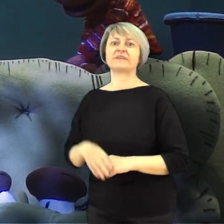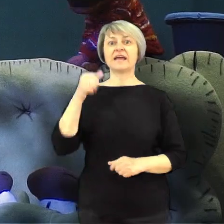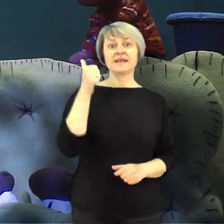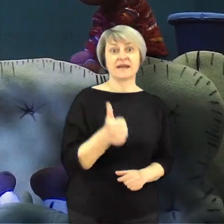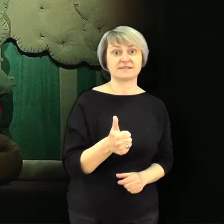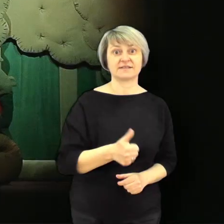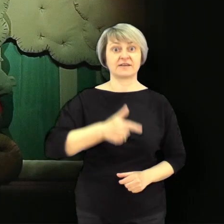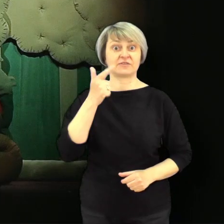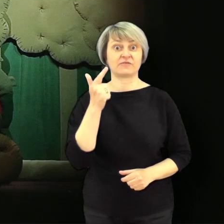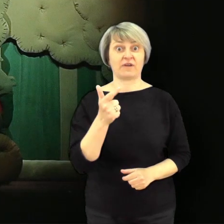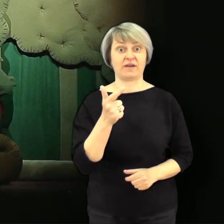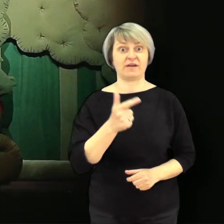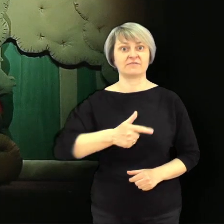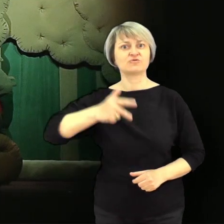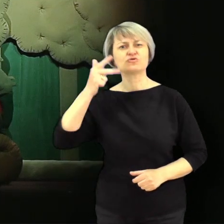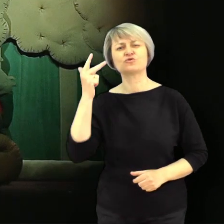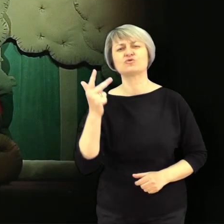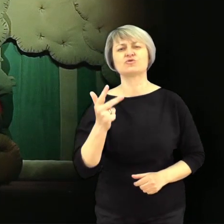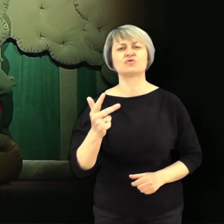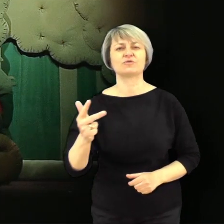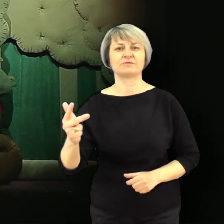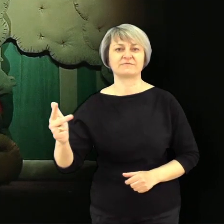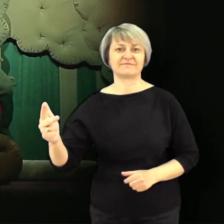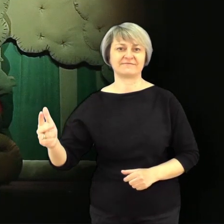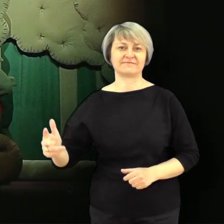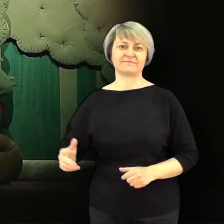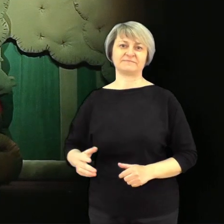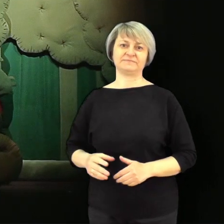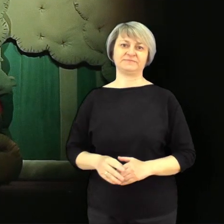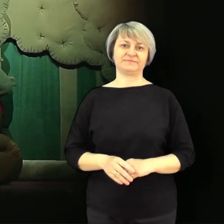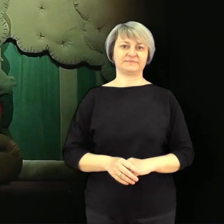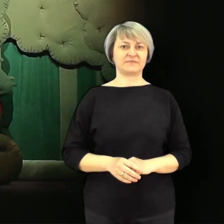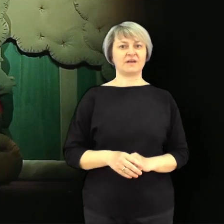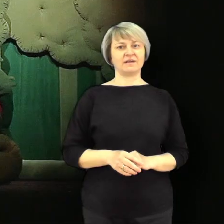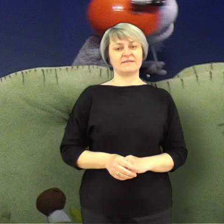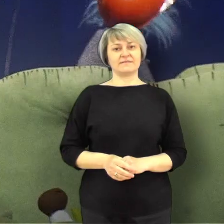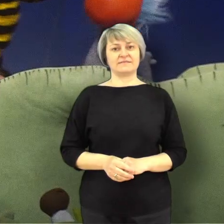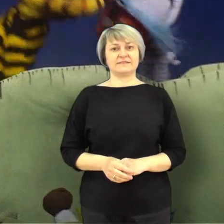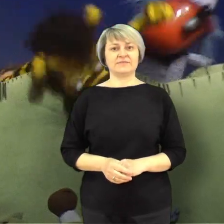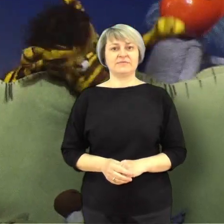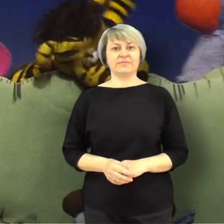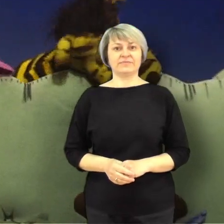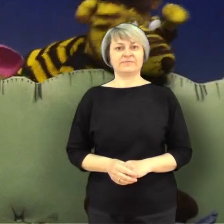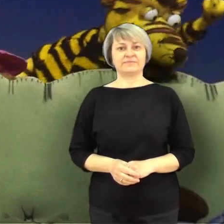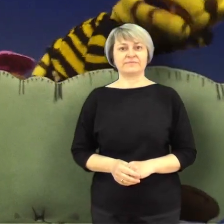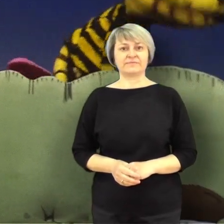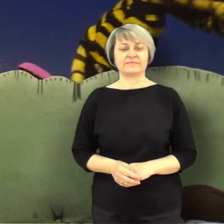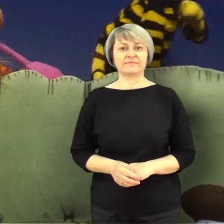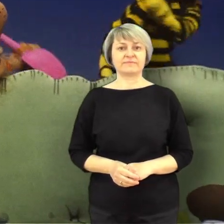Raz, dwa, trzy! Pieniądze, pieniądze! Pieniądze,